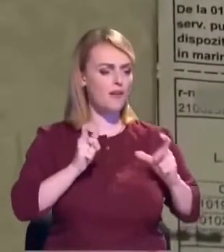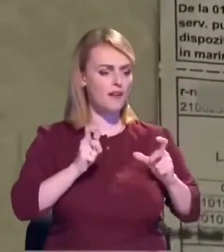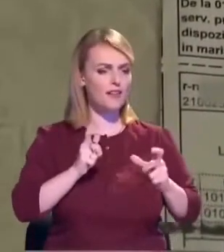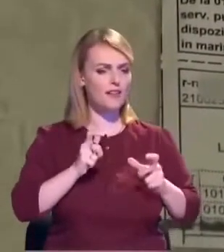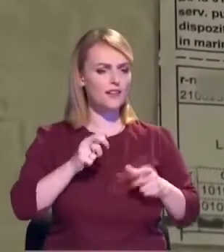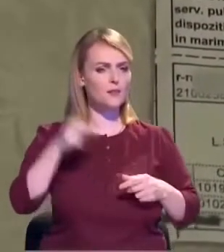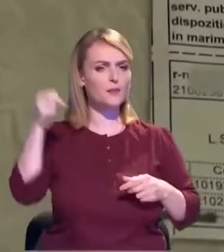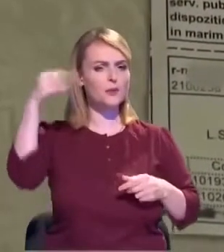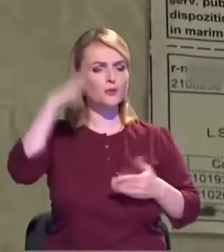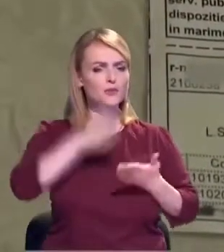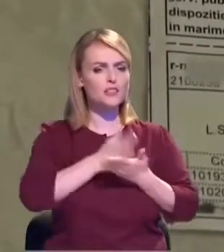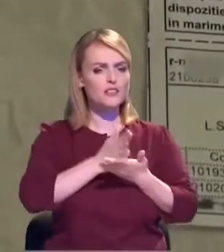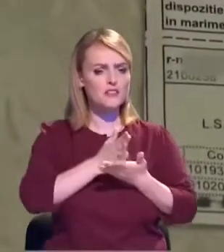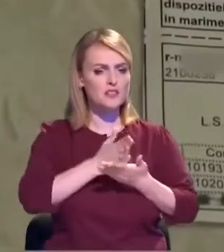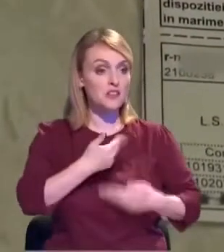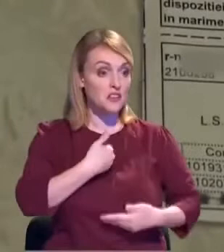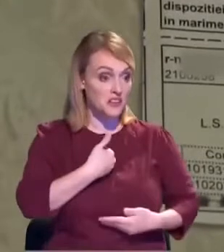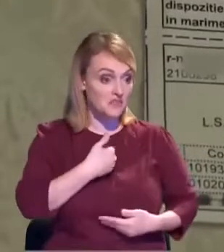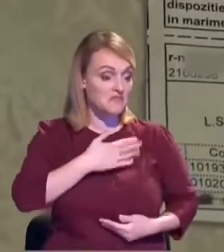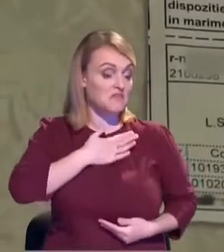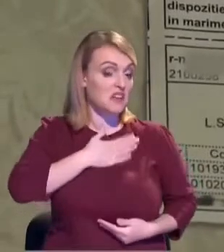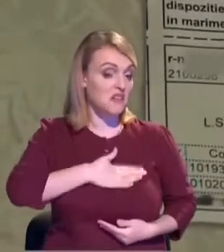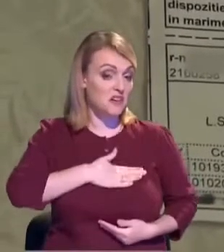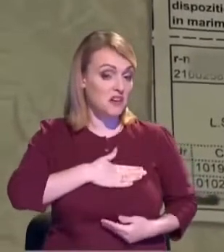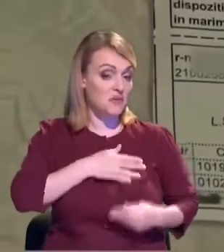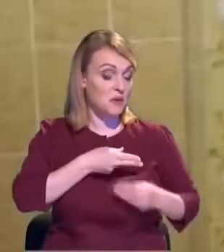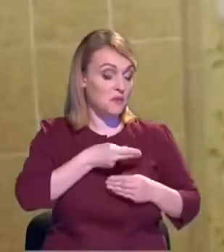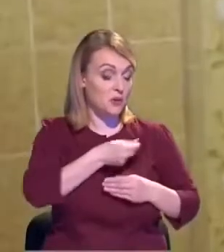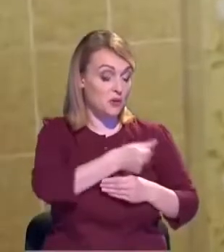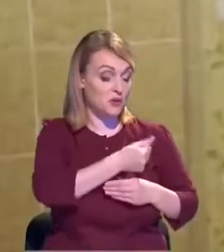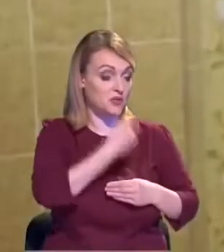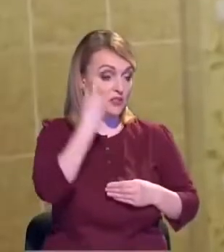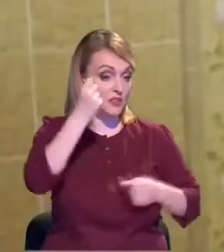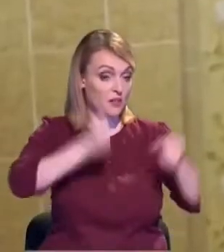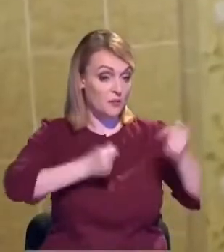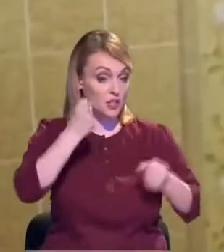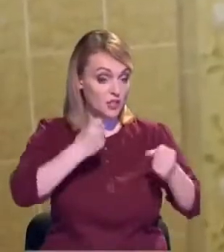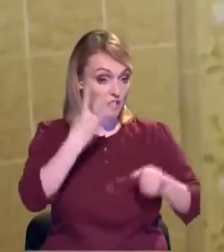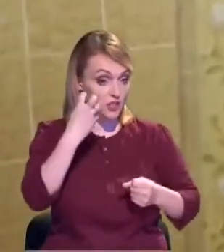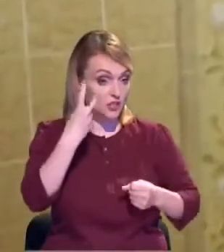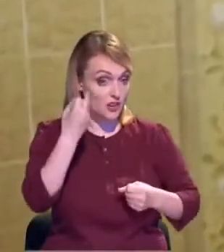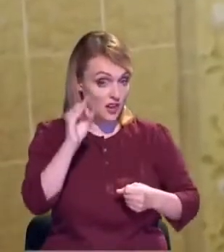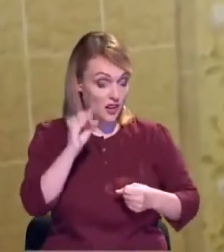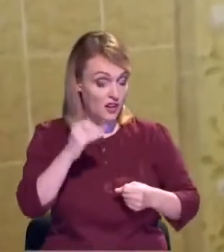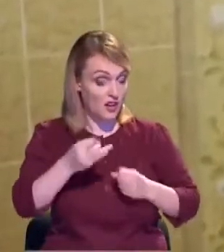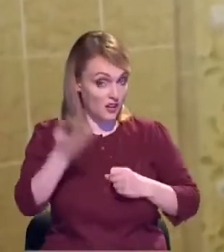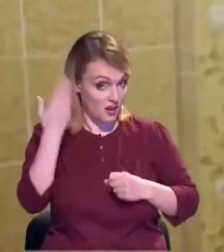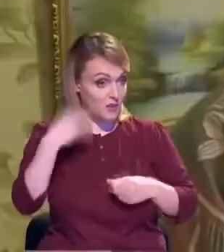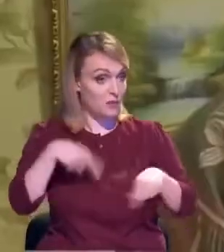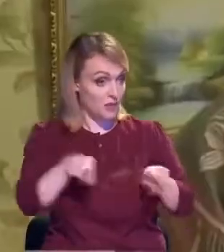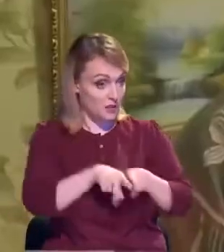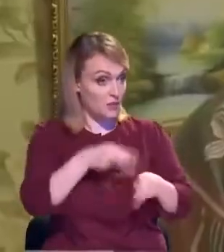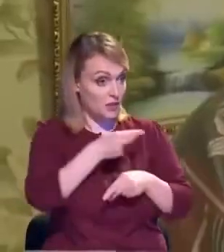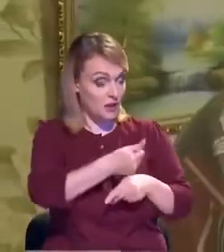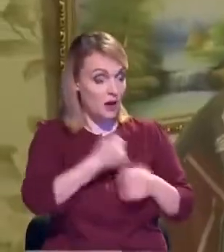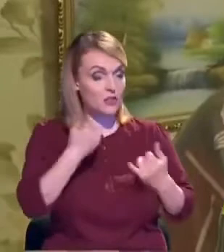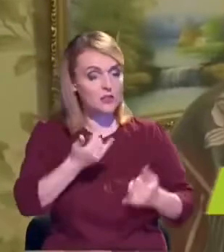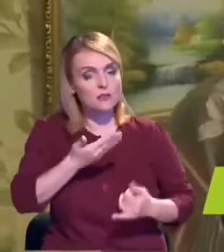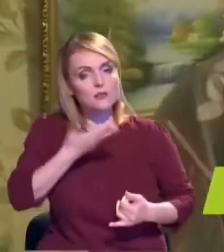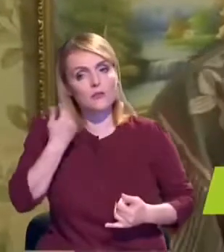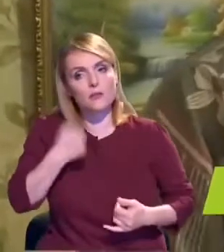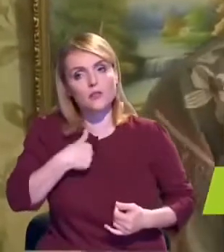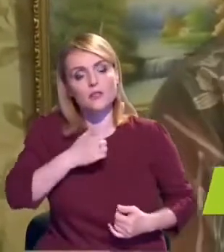Pentru noi suntem mulțumiți acum, dacă îmi plătim 400 de lei o mașină. Asta era foarte scump, foarte scump era, dar acum suntem mulțumiți, mai ușor.